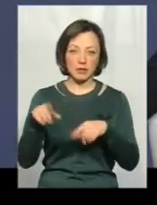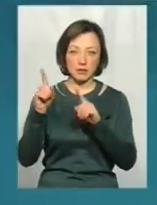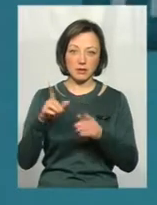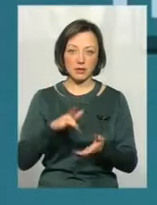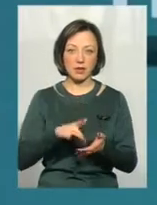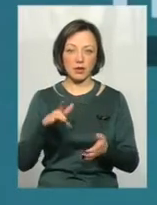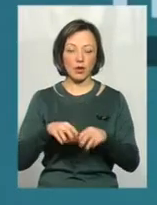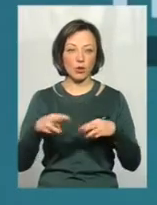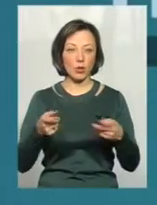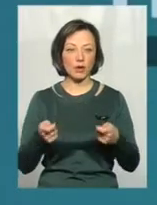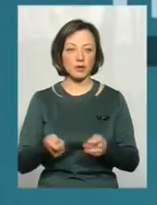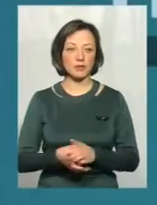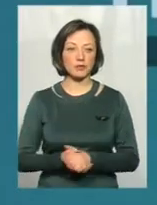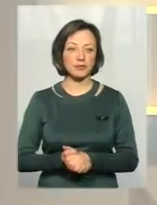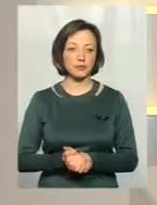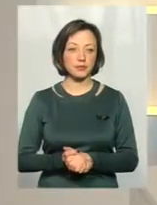уряд.